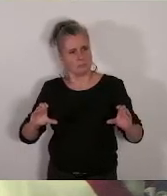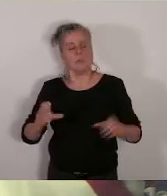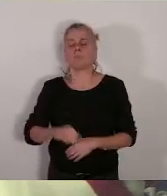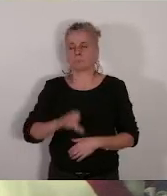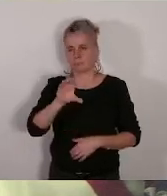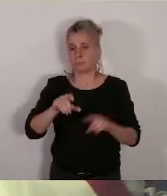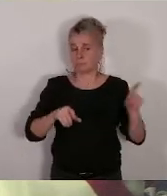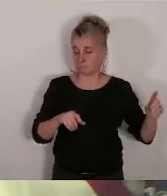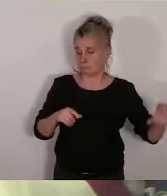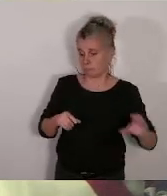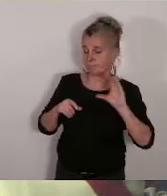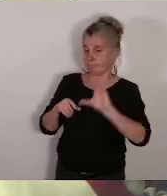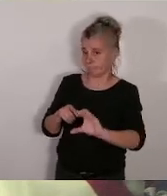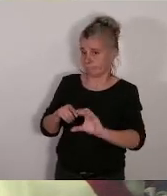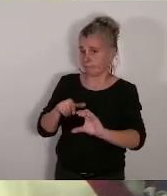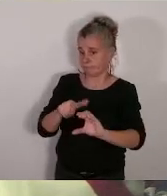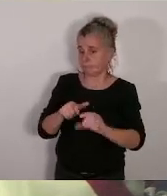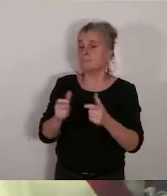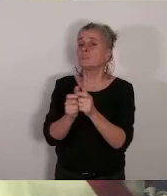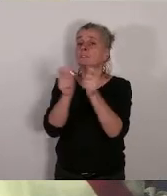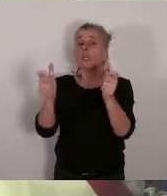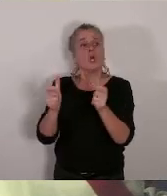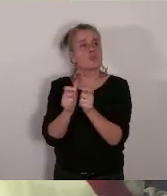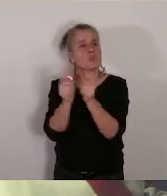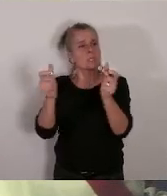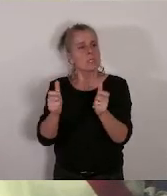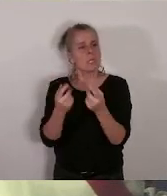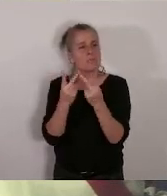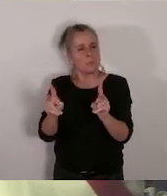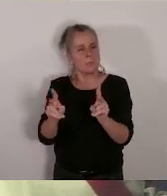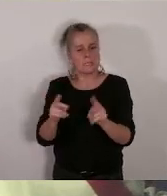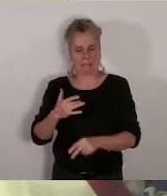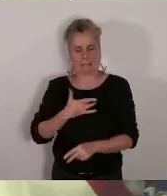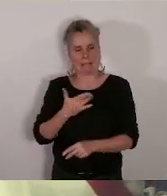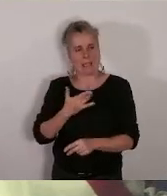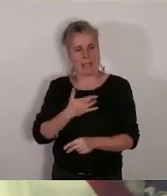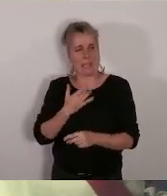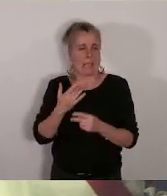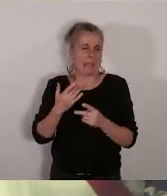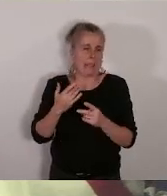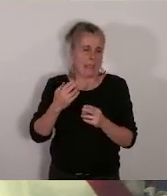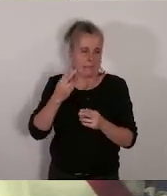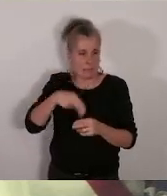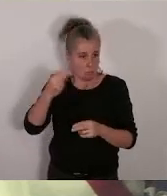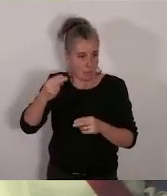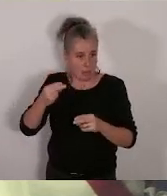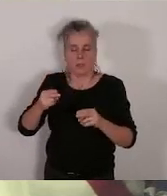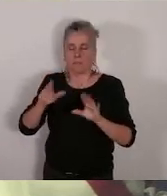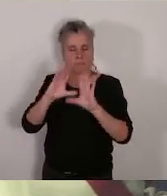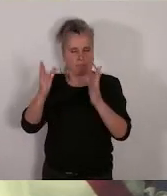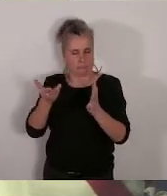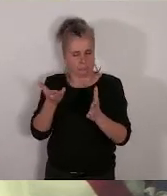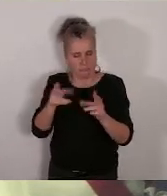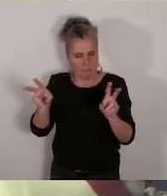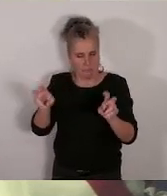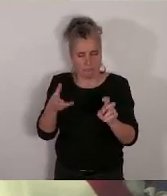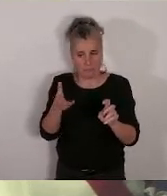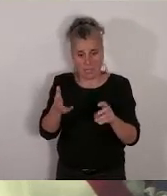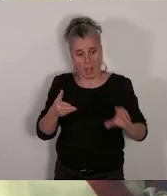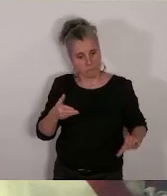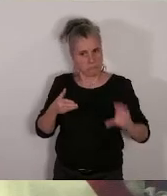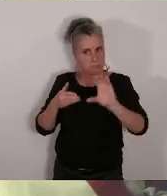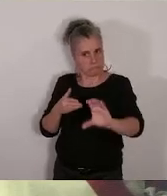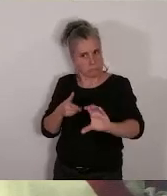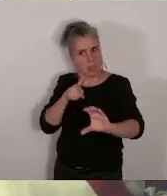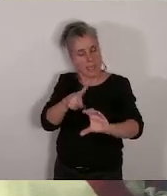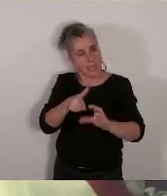d'euros dans la société publique d'intérêt national pour réhabiliter des centres anciens de centre-ville donc ce qui est assez nouveau c'est un dossier qui nous